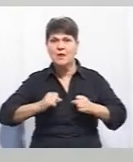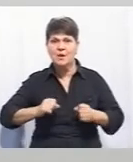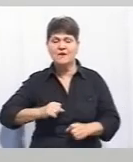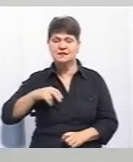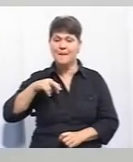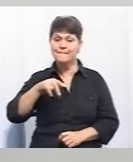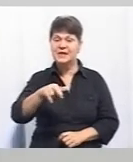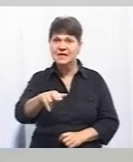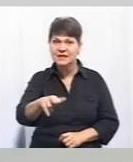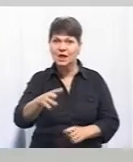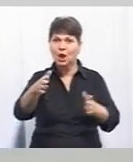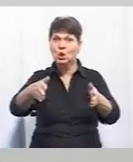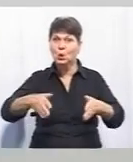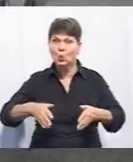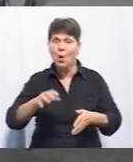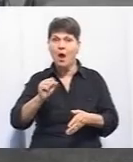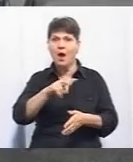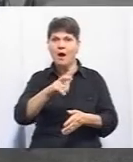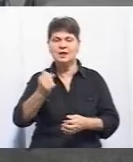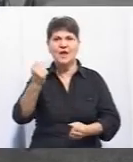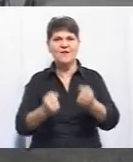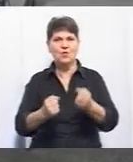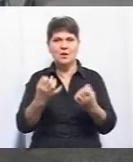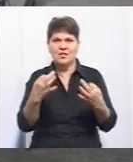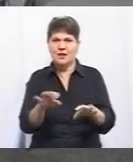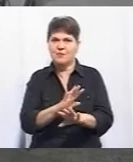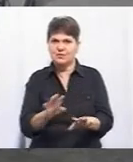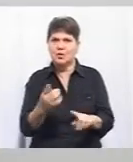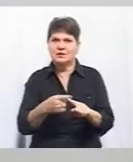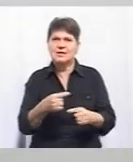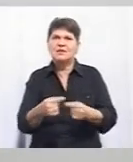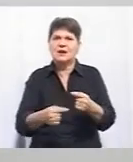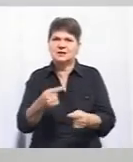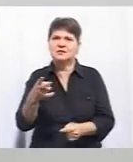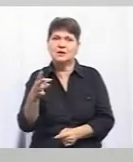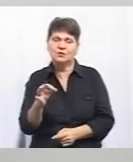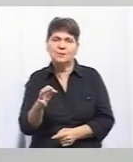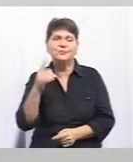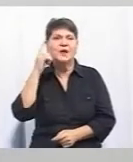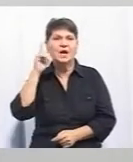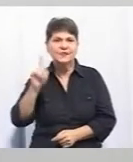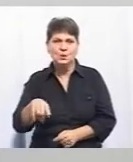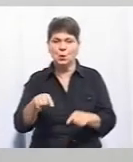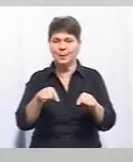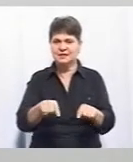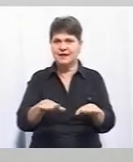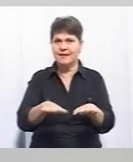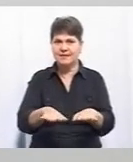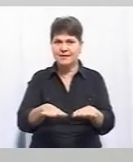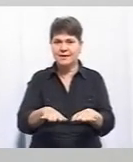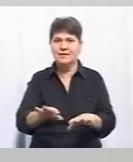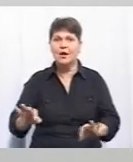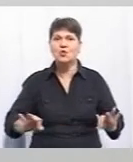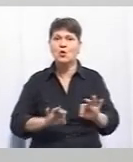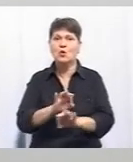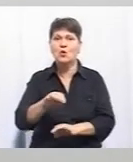пропускають така ситуація традиційно, за його словами. Ну, як відомо, ця ділянка в дороги проєктувалася